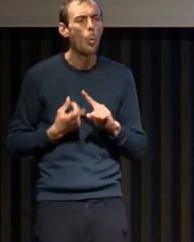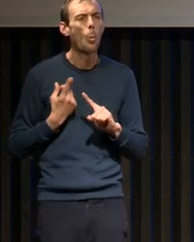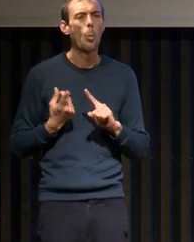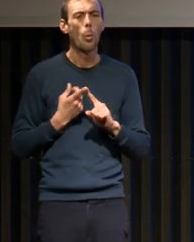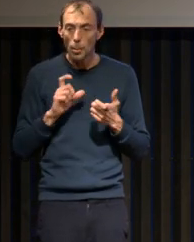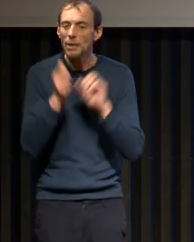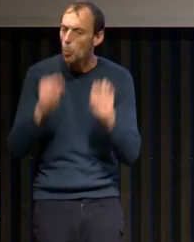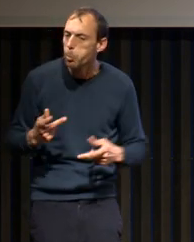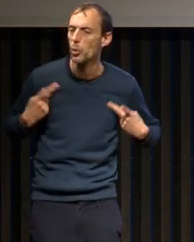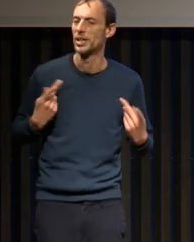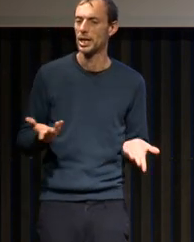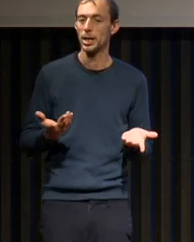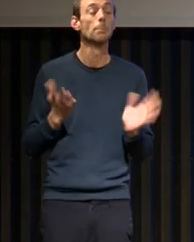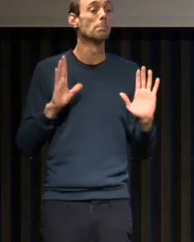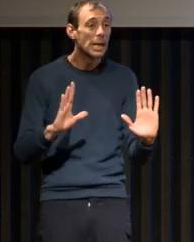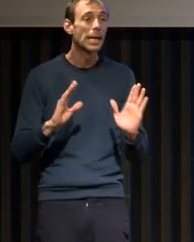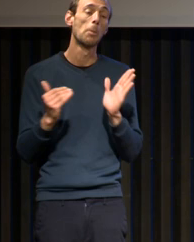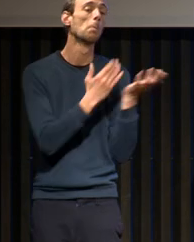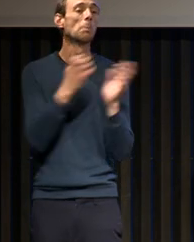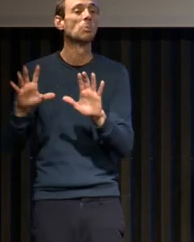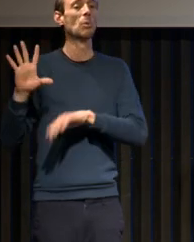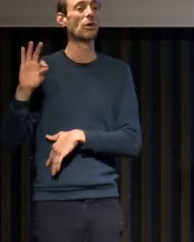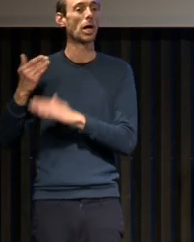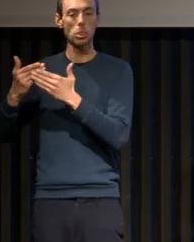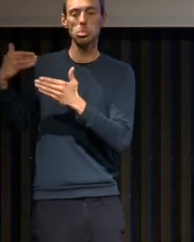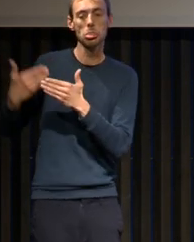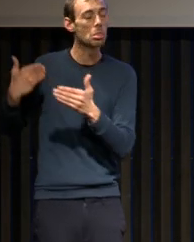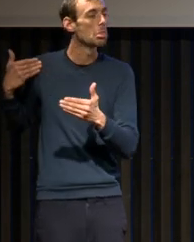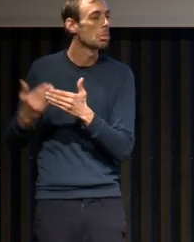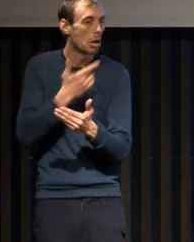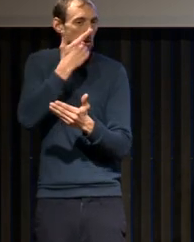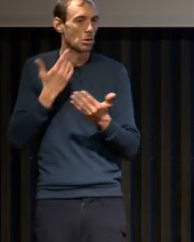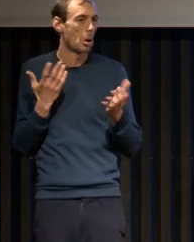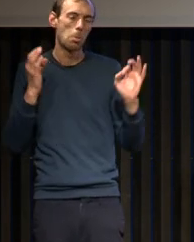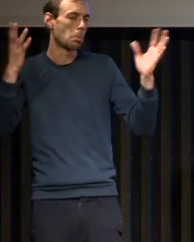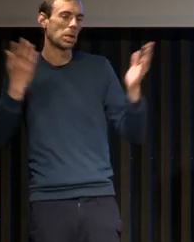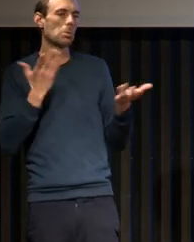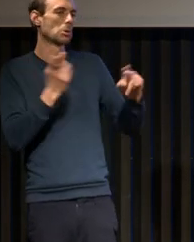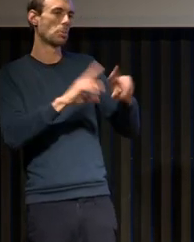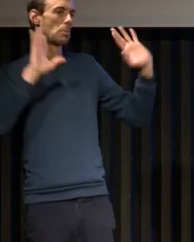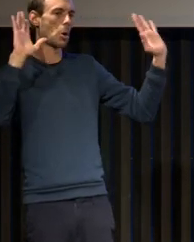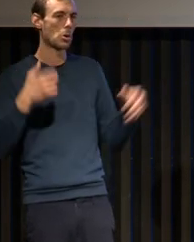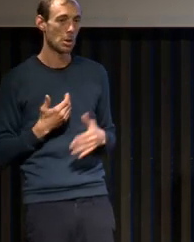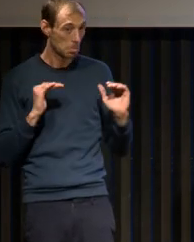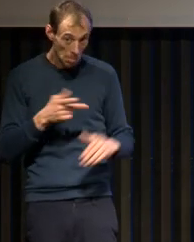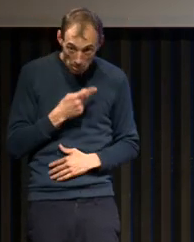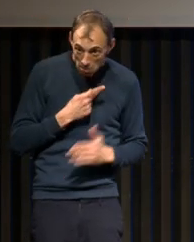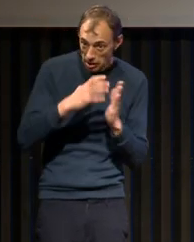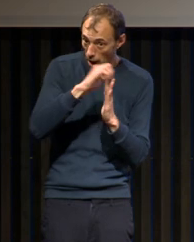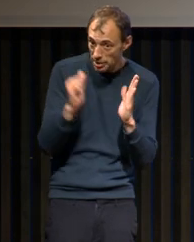on pensait que Hypnos, c'est Thanatos, il ne passe rien. Donc, même les médecins s'excusaient de parler du sommeil dans leur article scientifique.